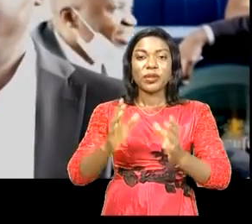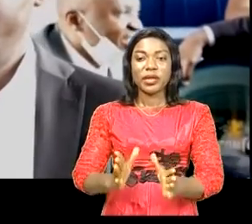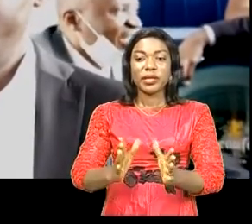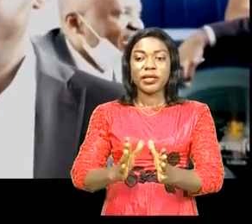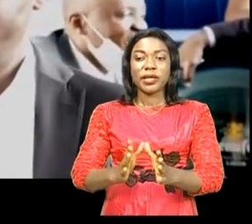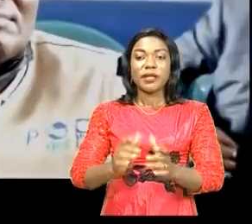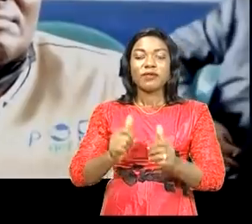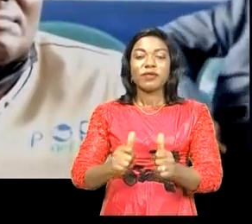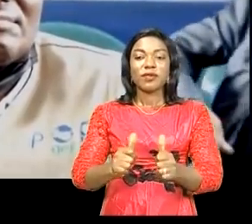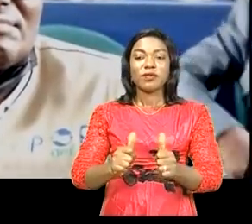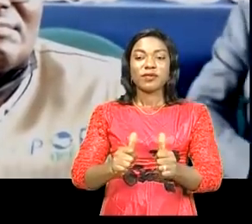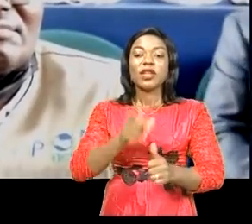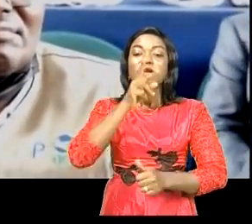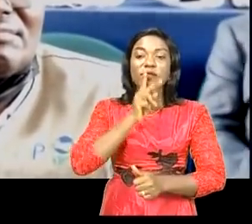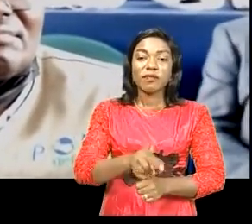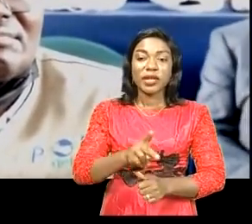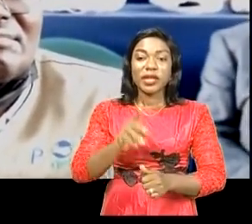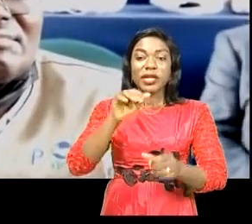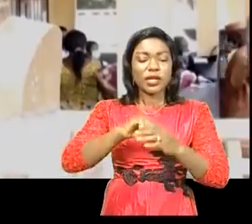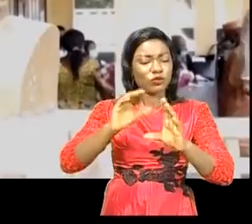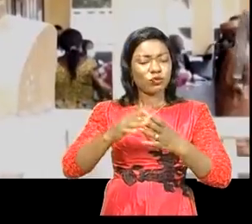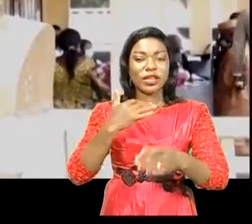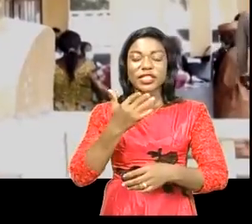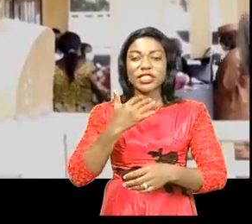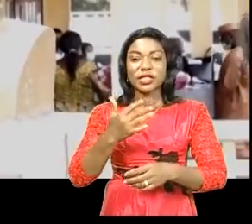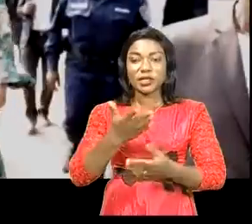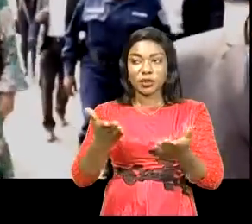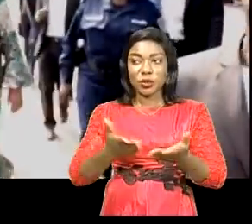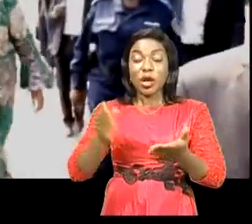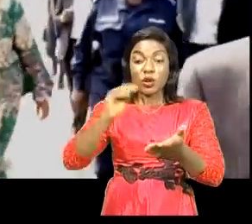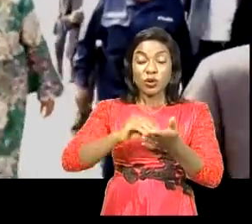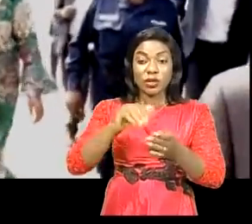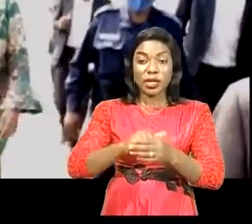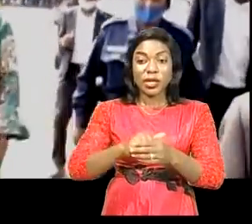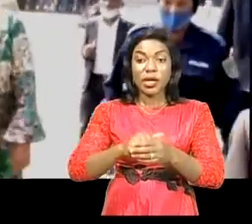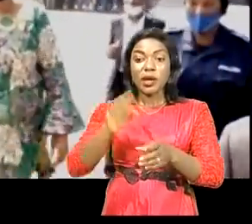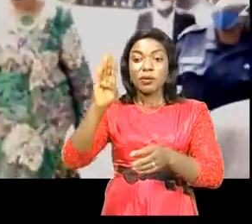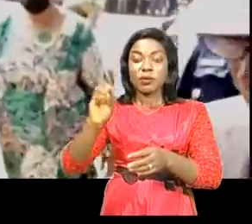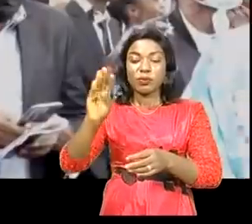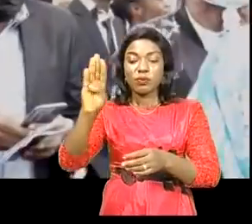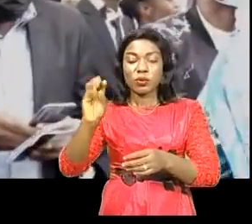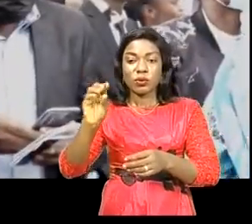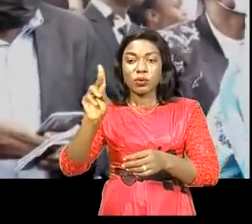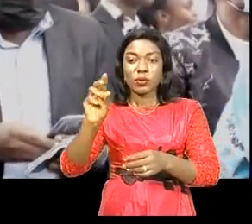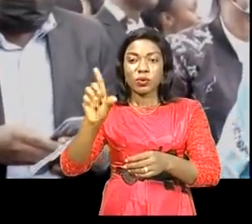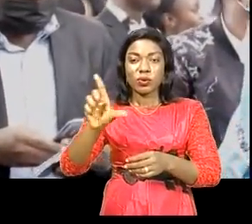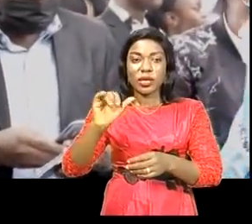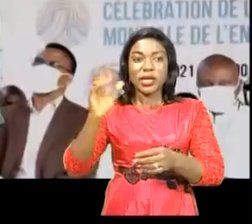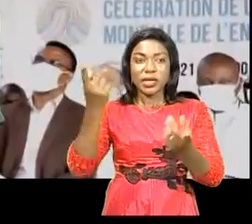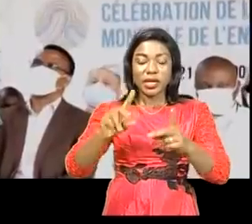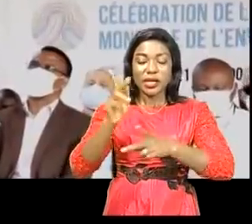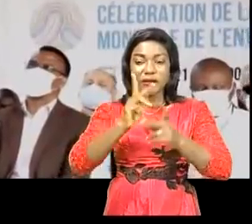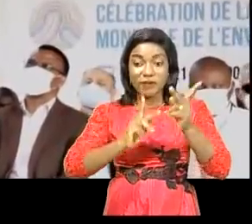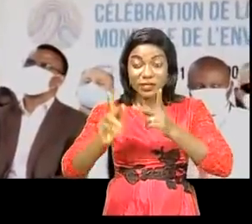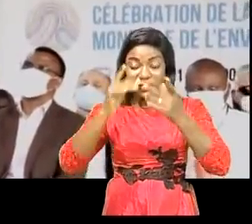vive la réalité de ses potentialités. À l'Institut Bobo Koli, dans la commune de Ngaliema, point de chute de sa tournée, Ève